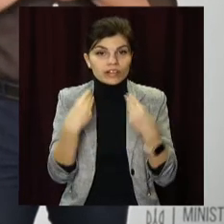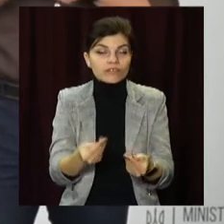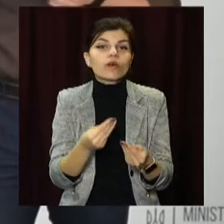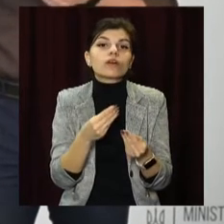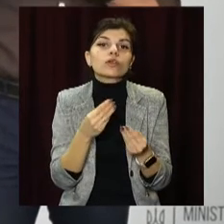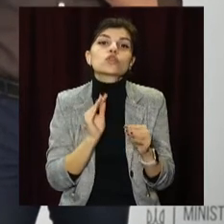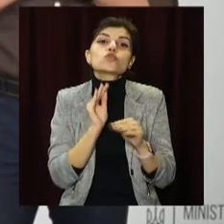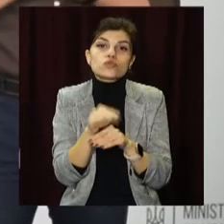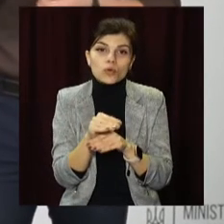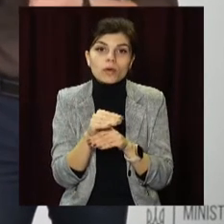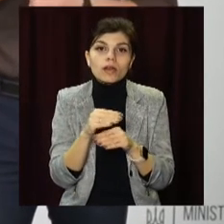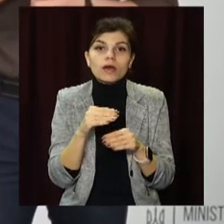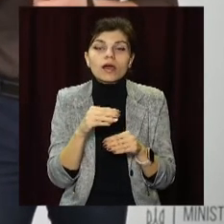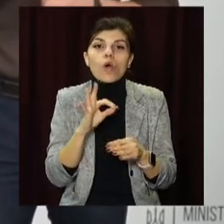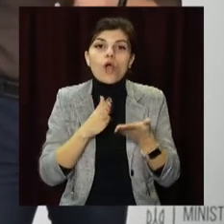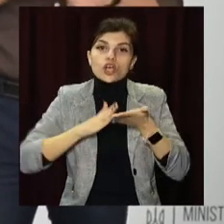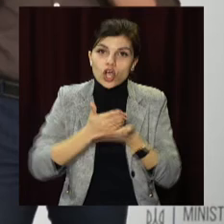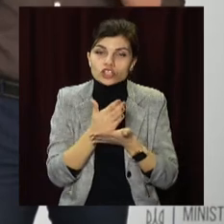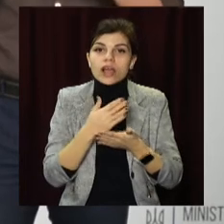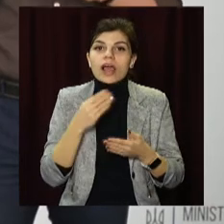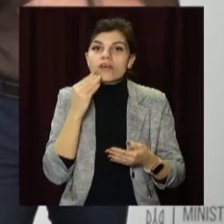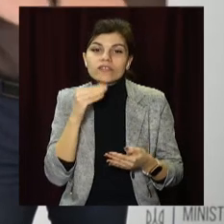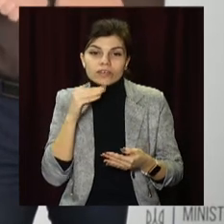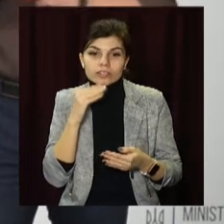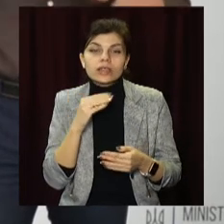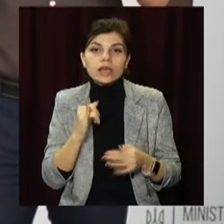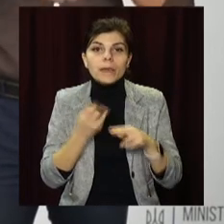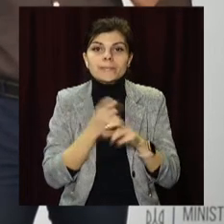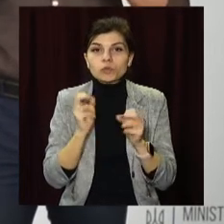щодо якості, ефективності та безпеки лікарських засобів.